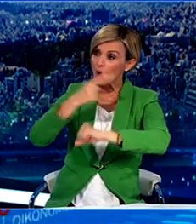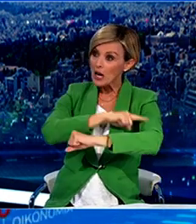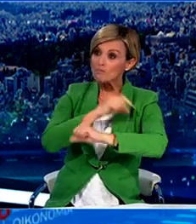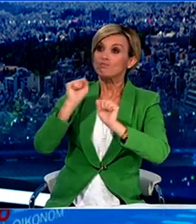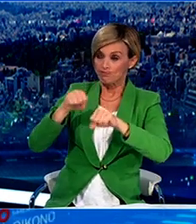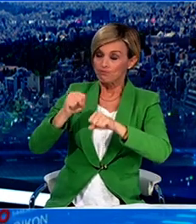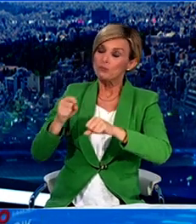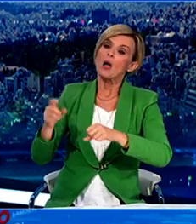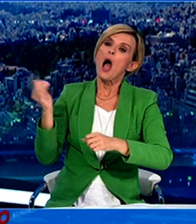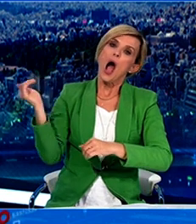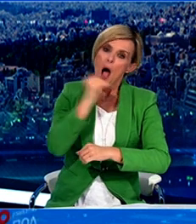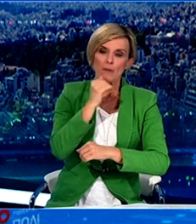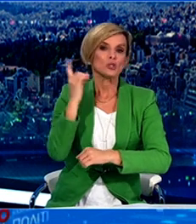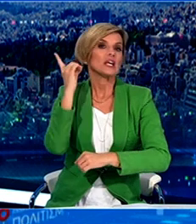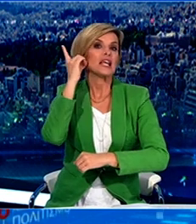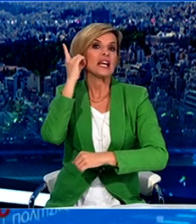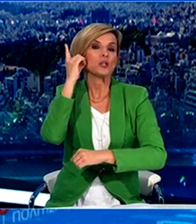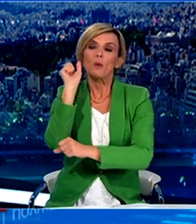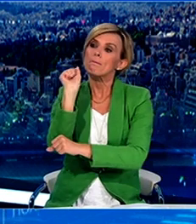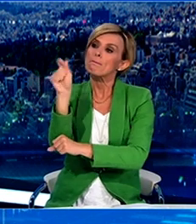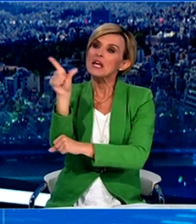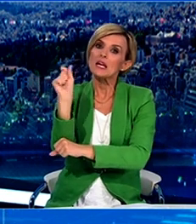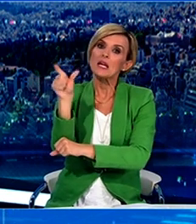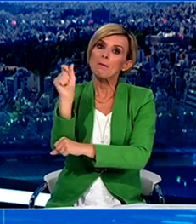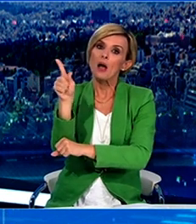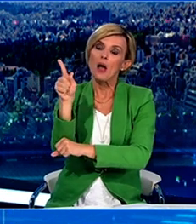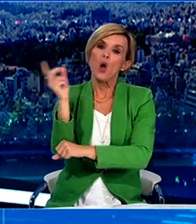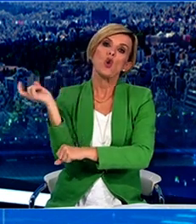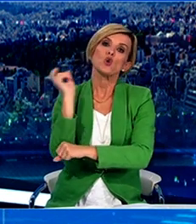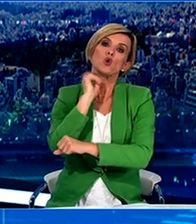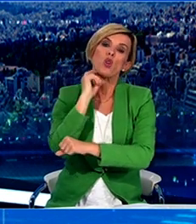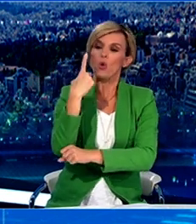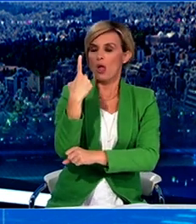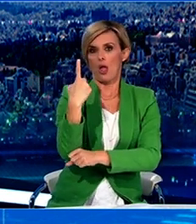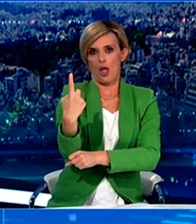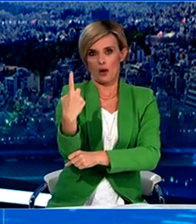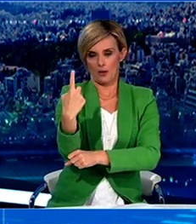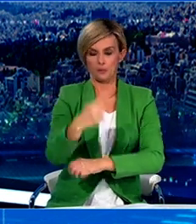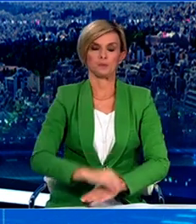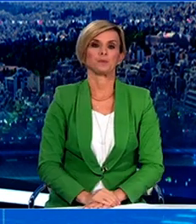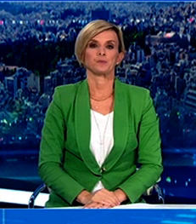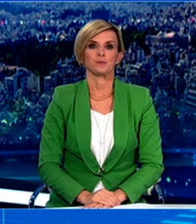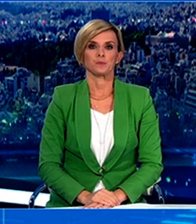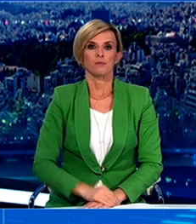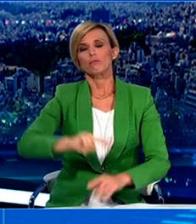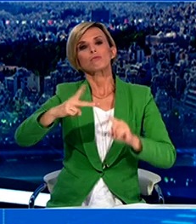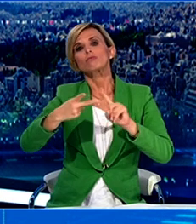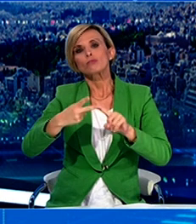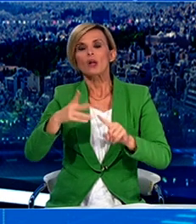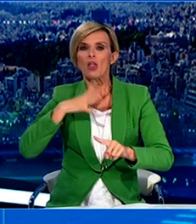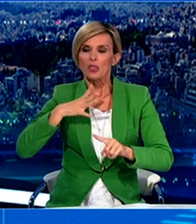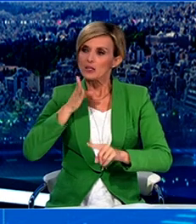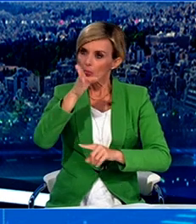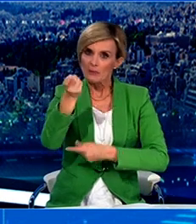περίπτωση αποστέλετε SMS με κωδικό 1. Μετάβαση σε ενλειτουργία κατάστημα προμηθειών